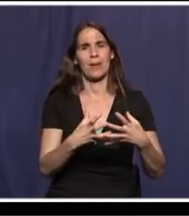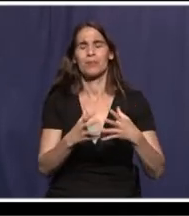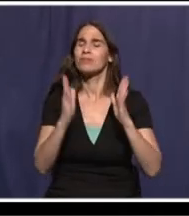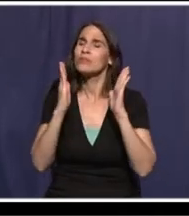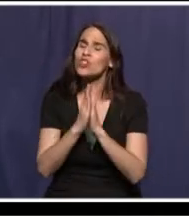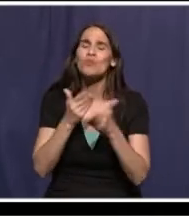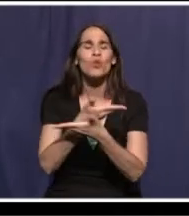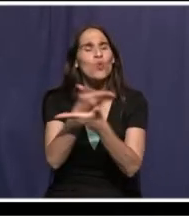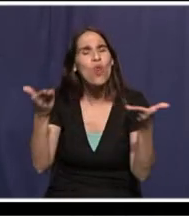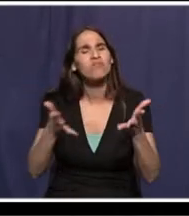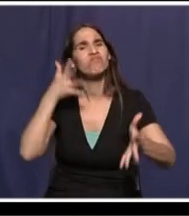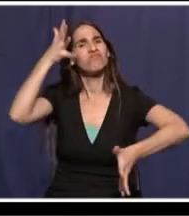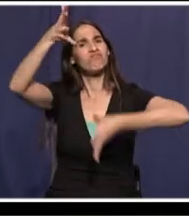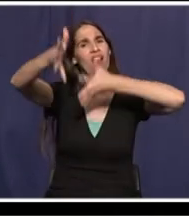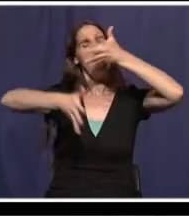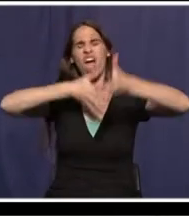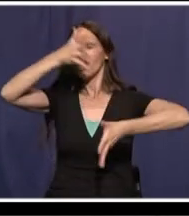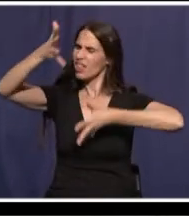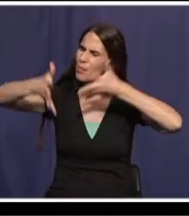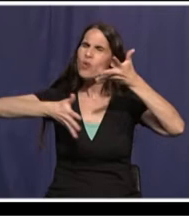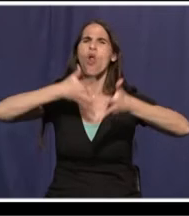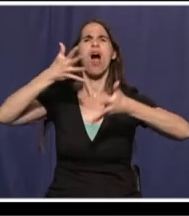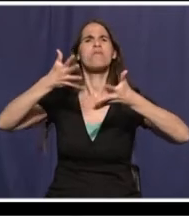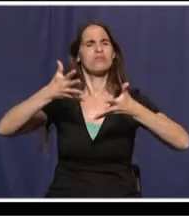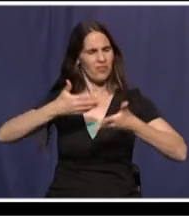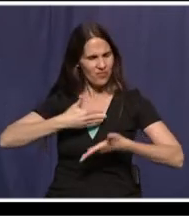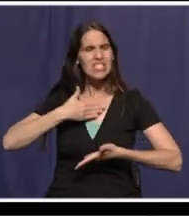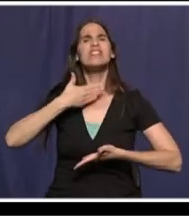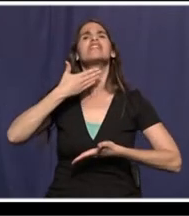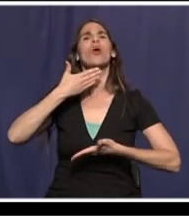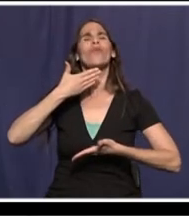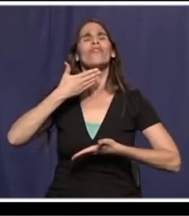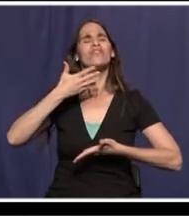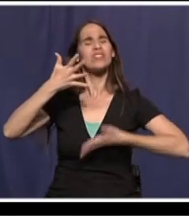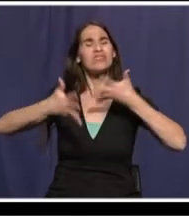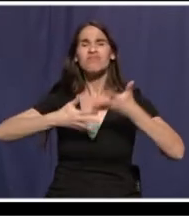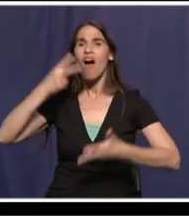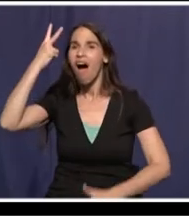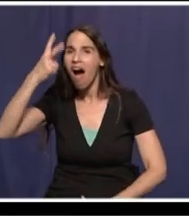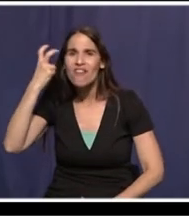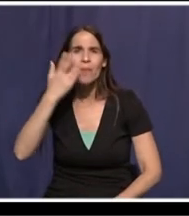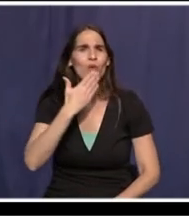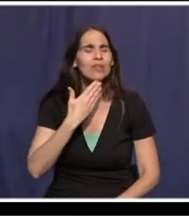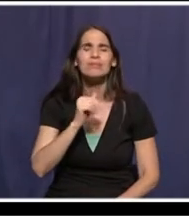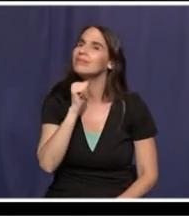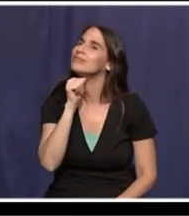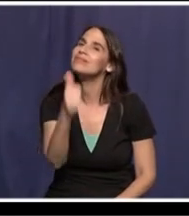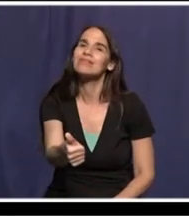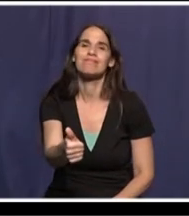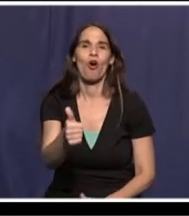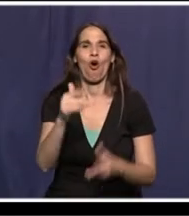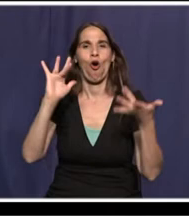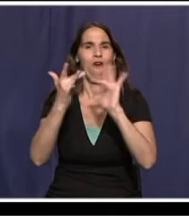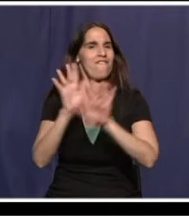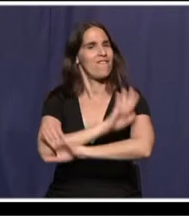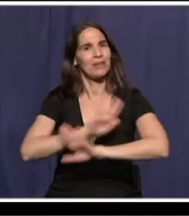להרים את הכל ולהגיד בכל רם וזקוף ערבים ויהודים מתנגדים להיות אויבים